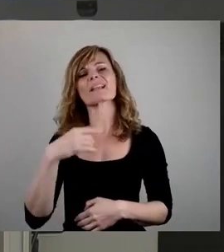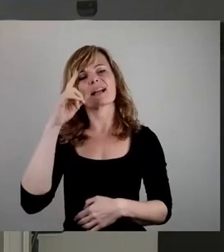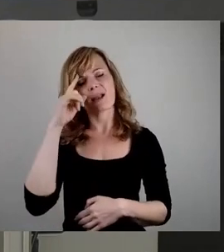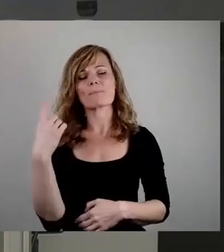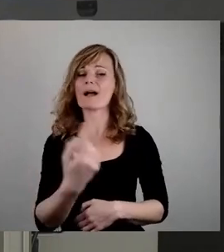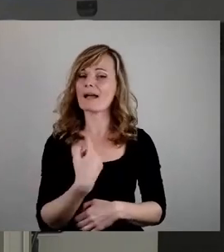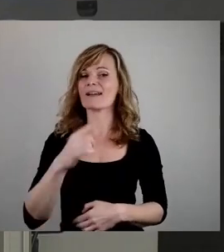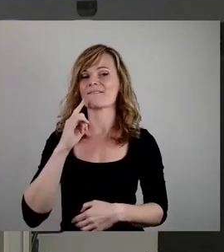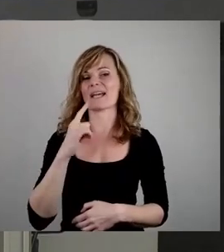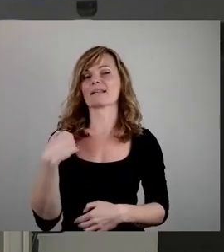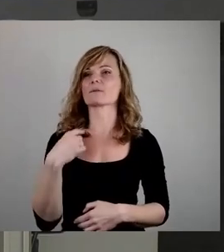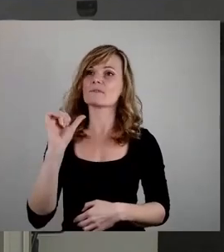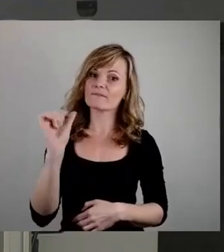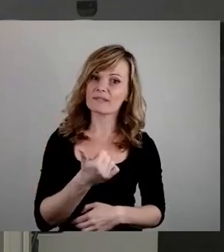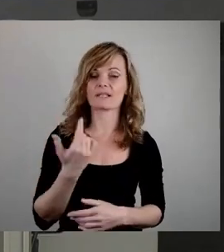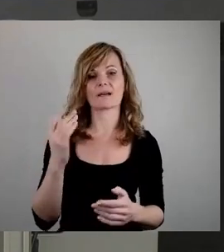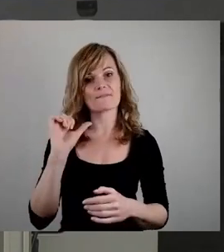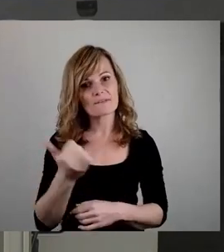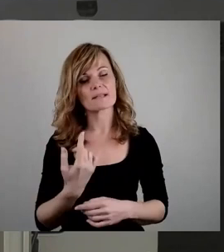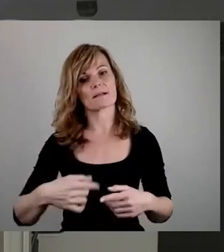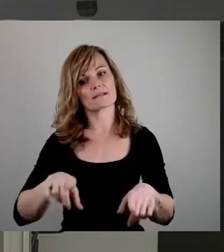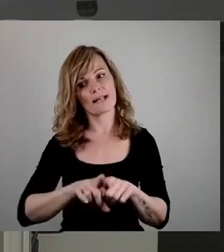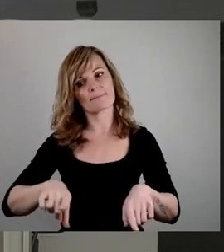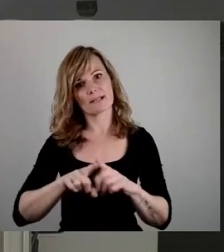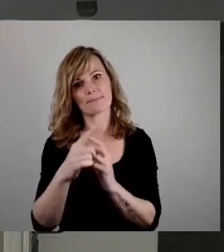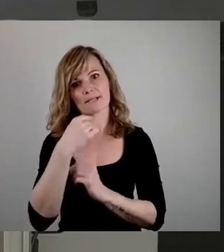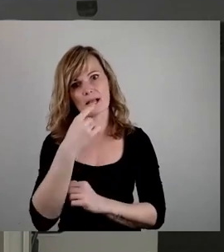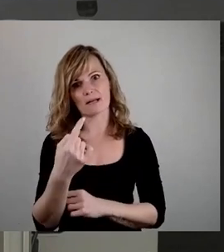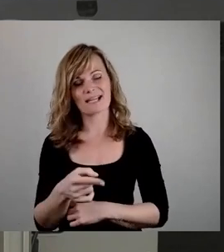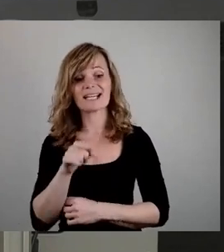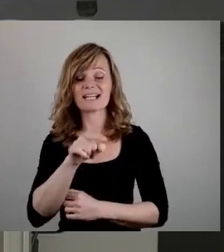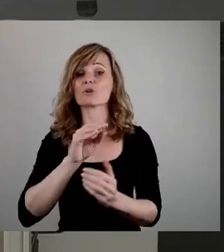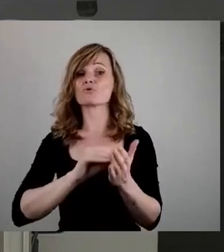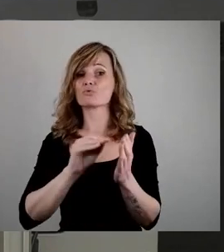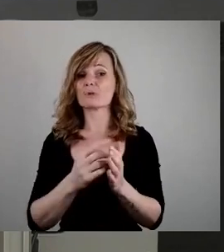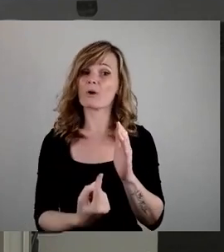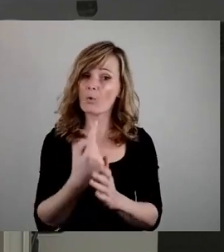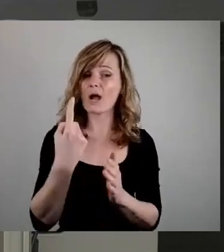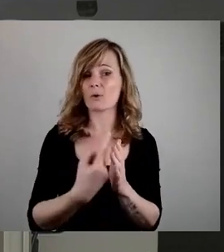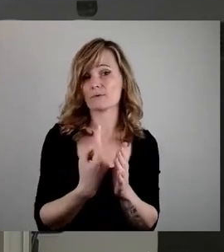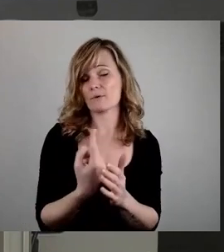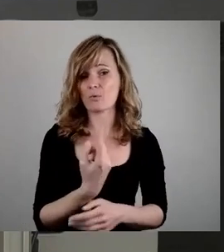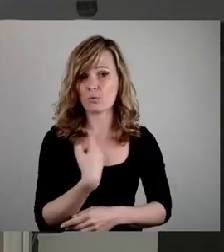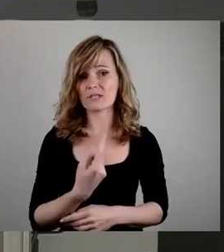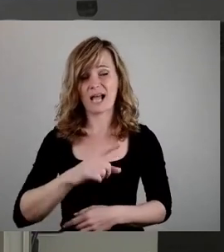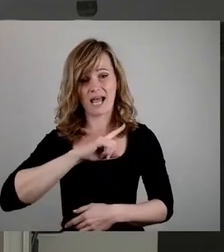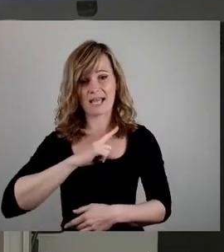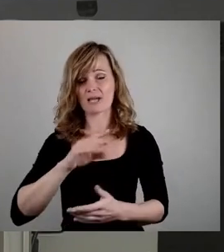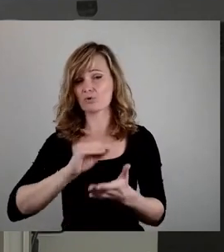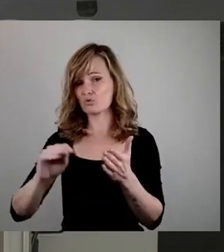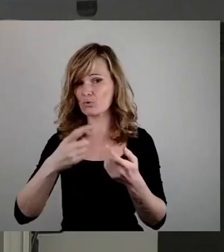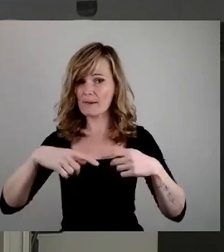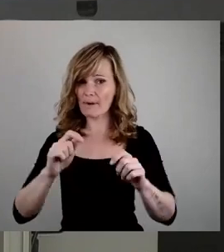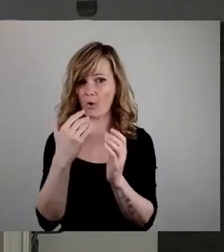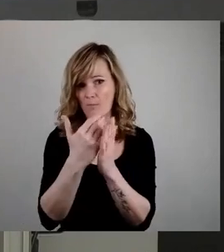auch das ist hier schon wiederholt gesagt worden, die Herausforderungen in der Schule, die haben wir einerseits in unserem eigenen Schulbauprogramm, dann müssen wir trotz allem,